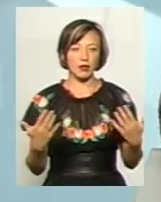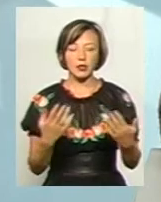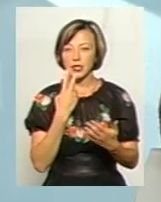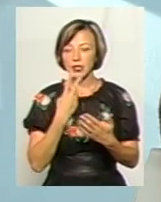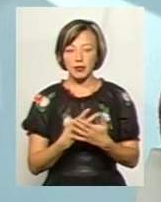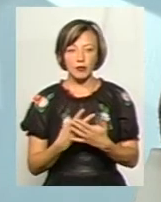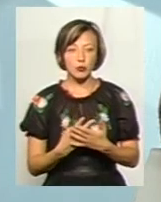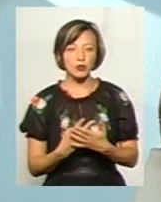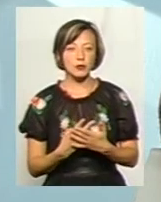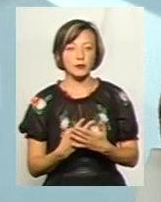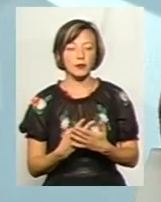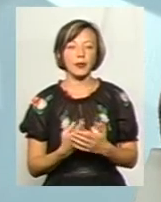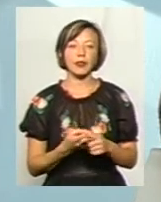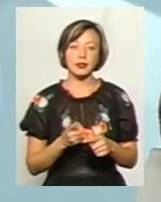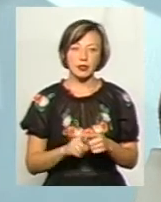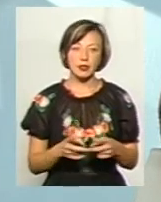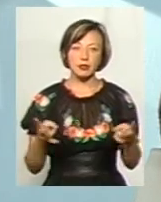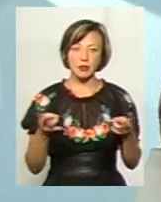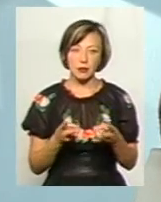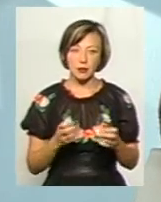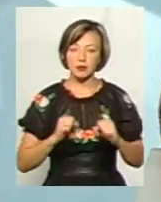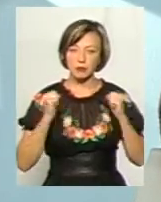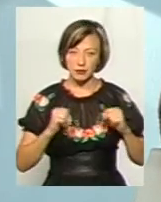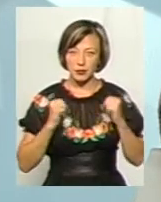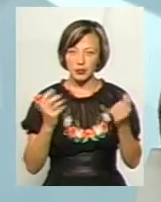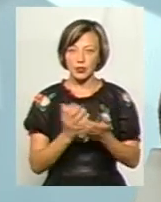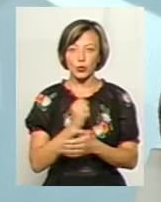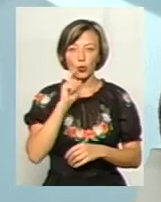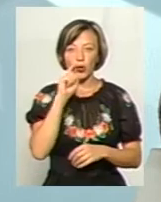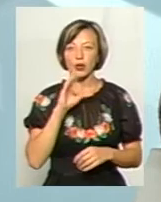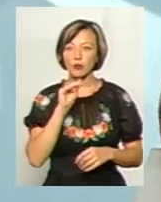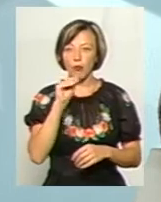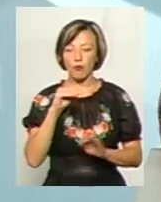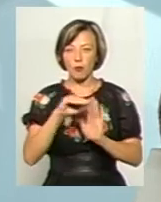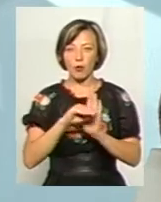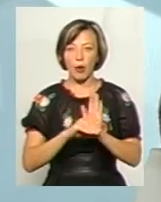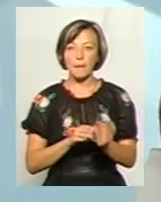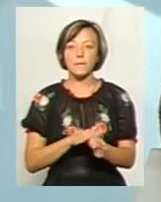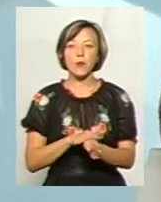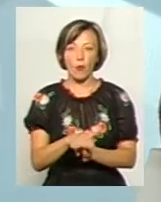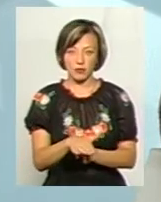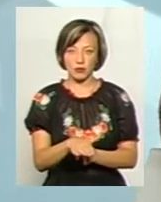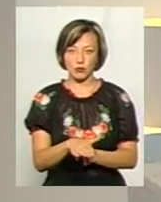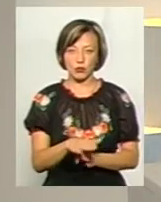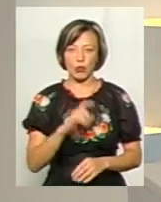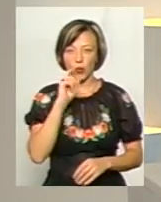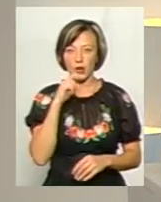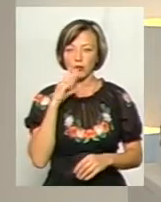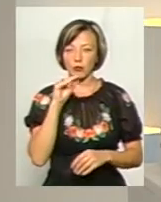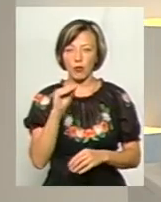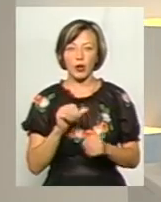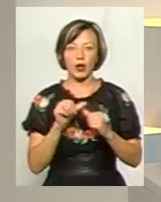дивимося телебачення, це треба докласти великих зусиль, щоб знайти там україномовну передачу, повністю україномовну передачу, крім